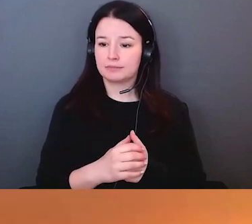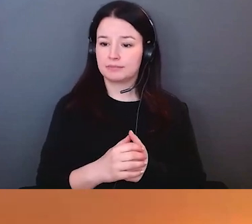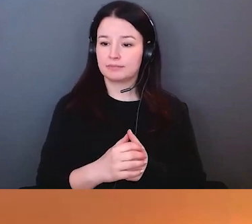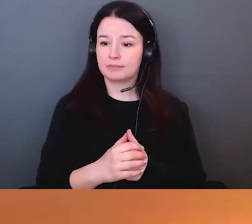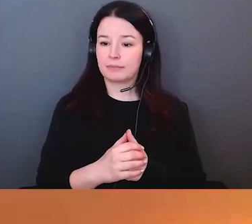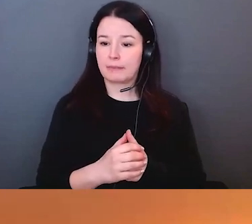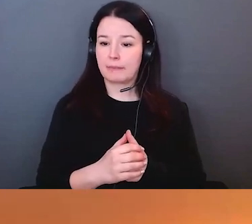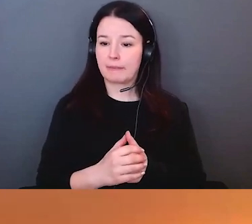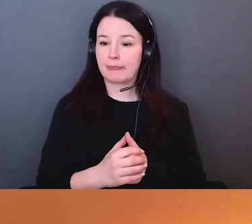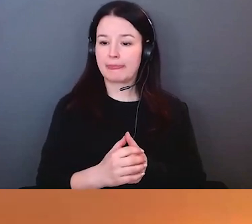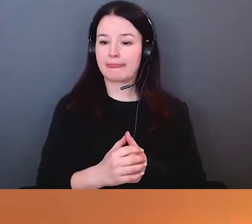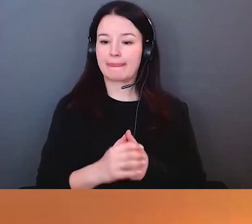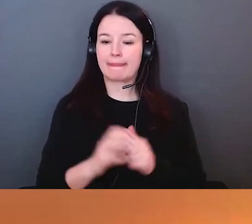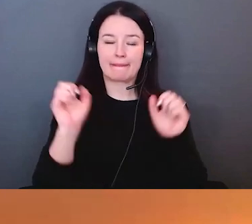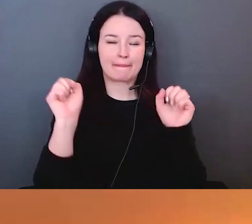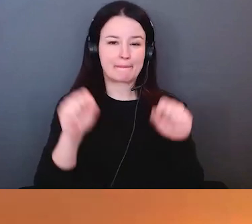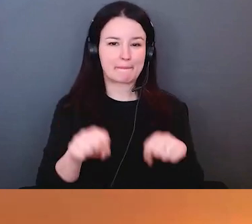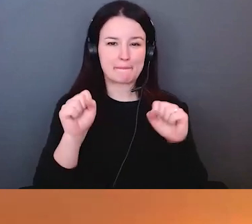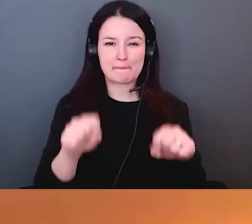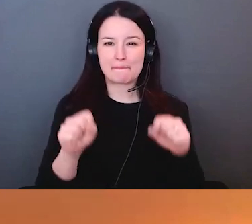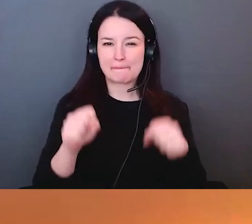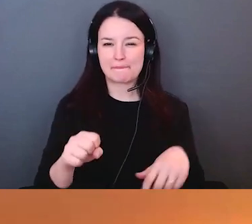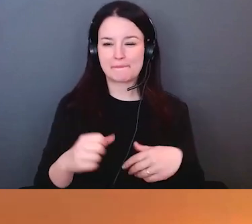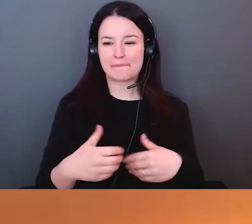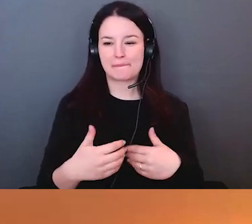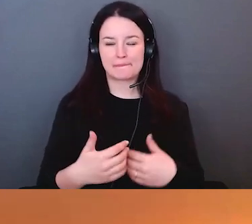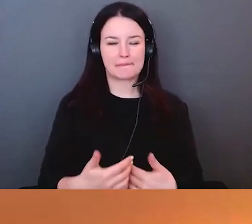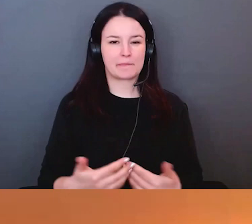créateur et nous sommes reconnaissants pour l'esprit